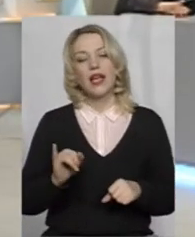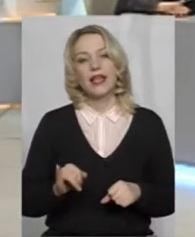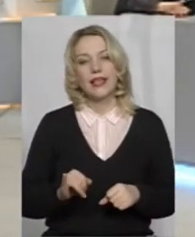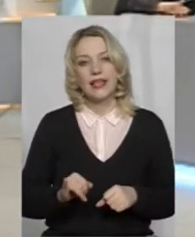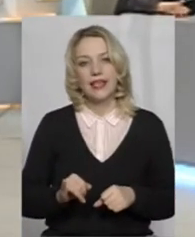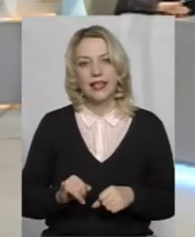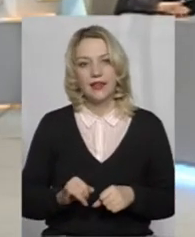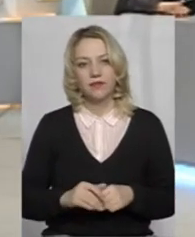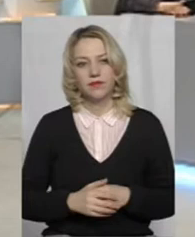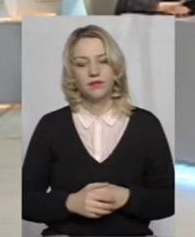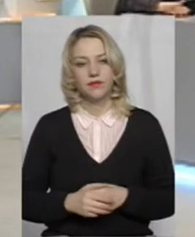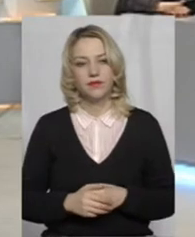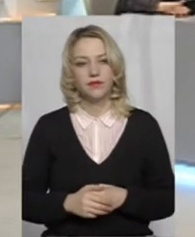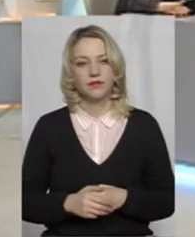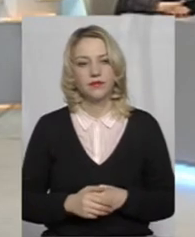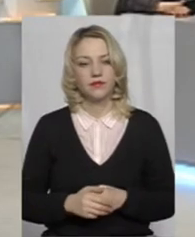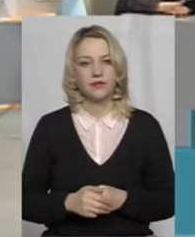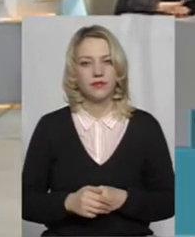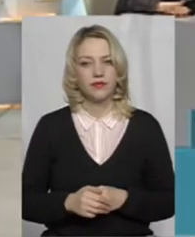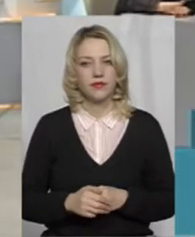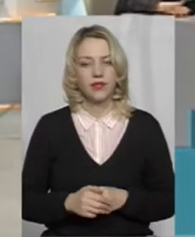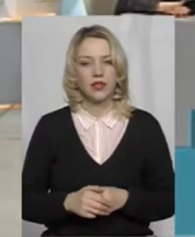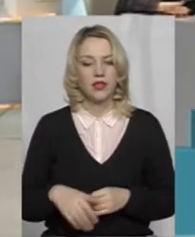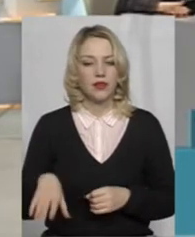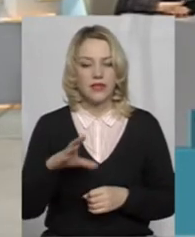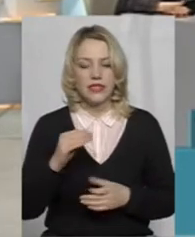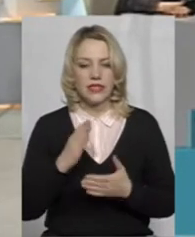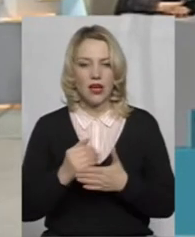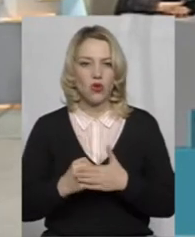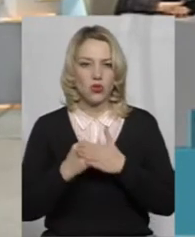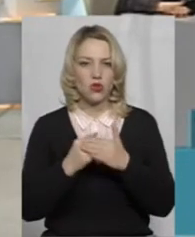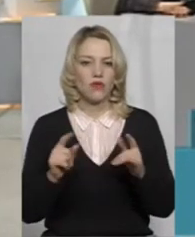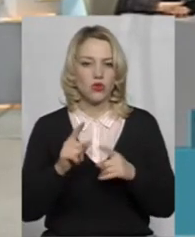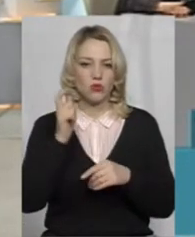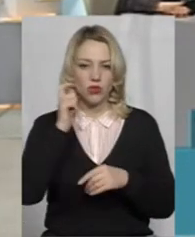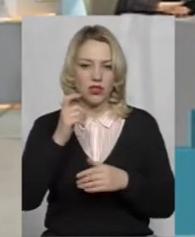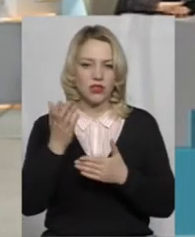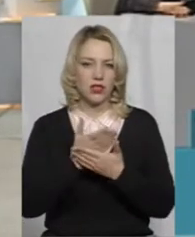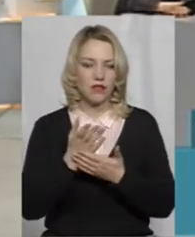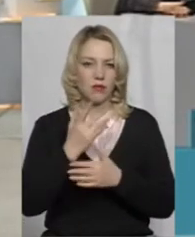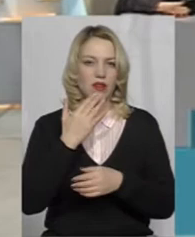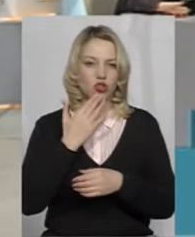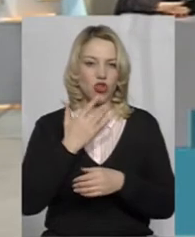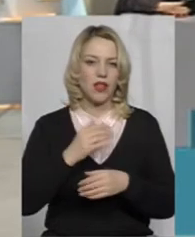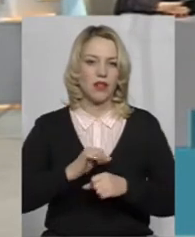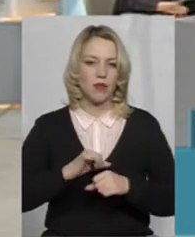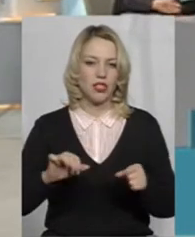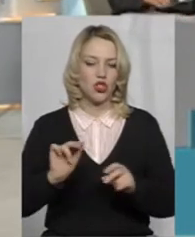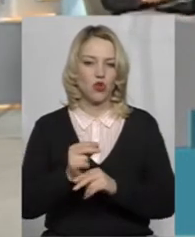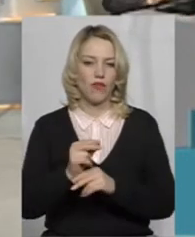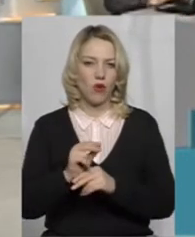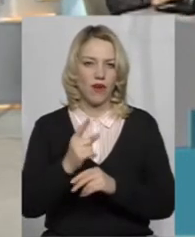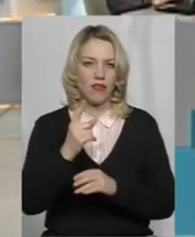ми вже заложили всі основи, щоб українські фільми національно-патріотичного